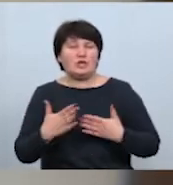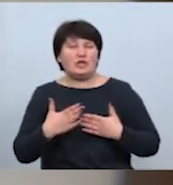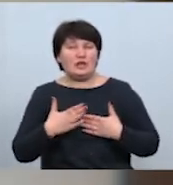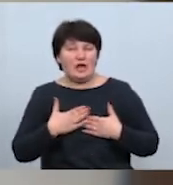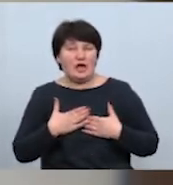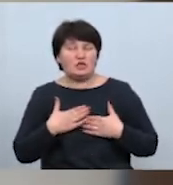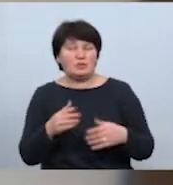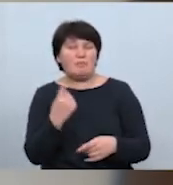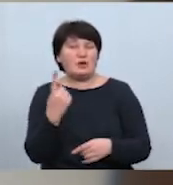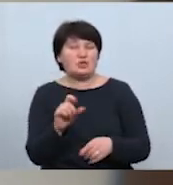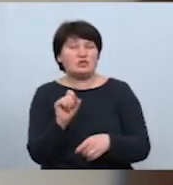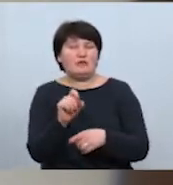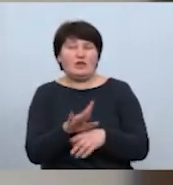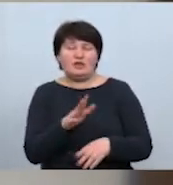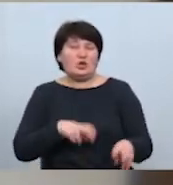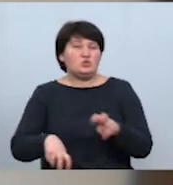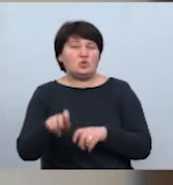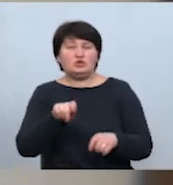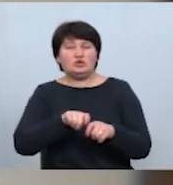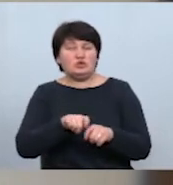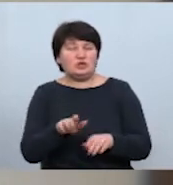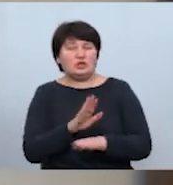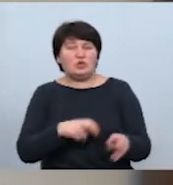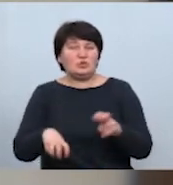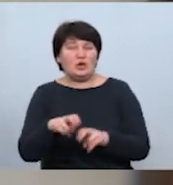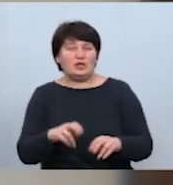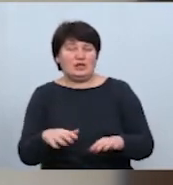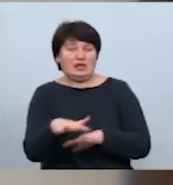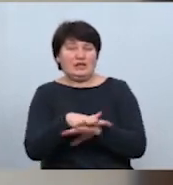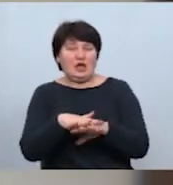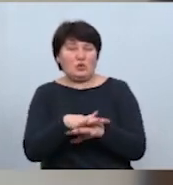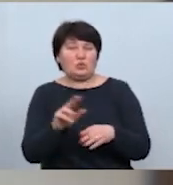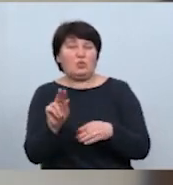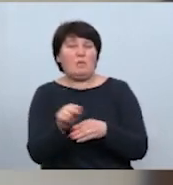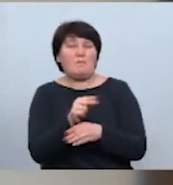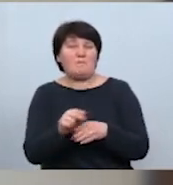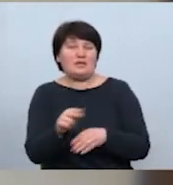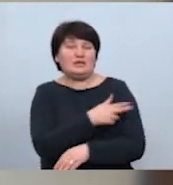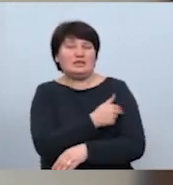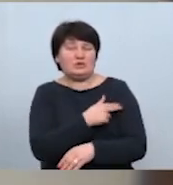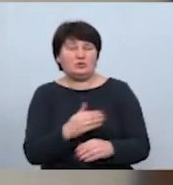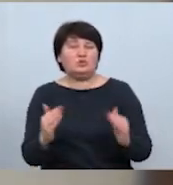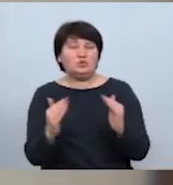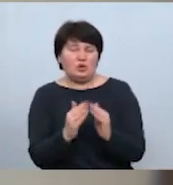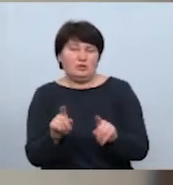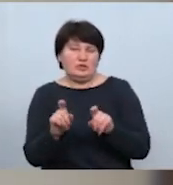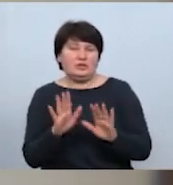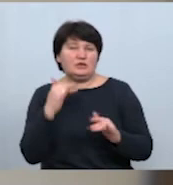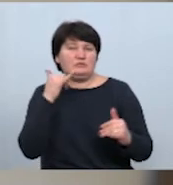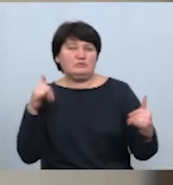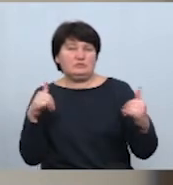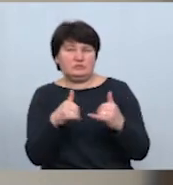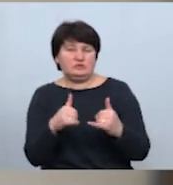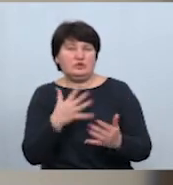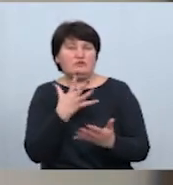завдання – це не шукати часник, не шукати народну медицину, сидіти вдома і тільки в телефонному режимі зв'язуватися собі